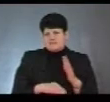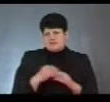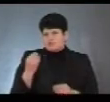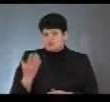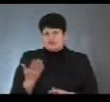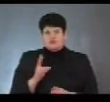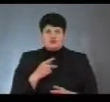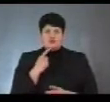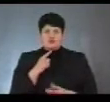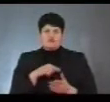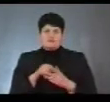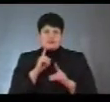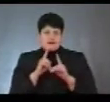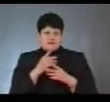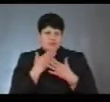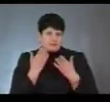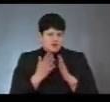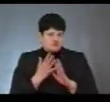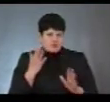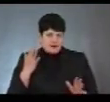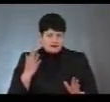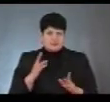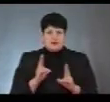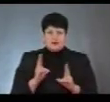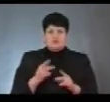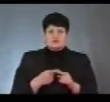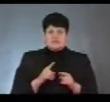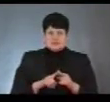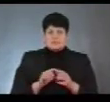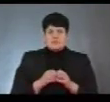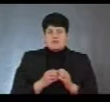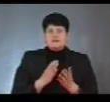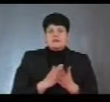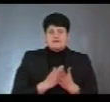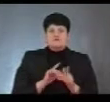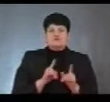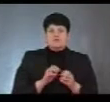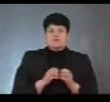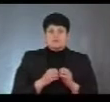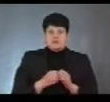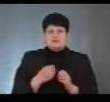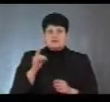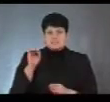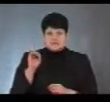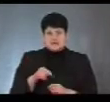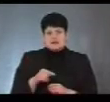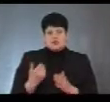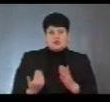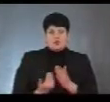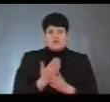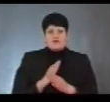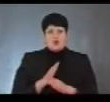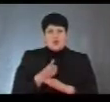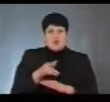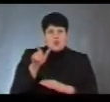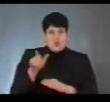хтось каже, що в міській раді немає черги, але для декого проблеми таки є. В чому проблема, знає наша нова гостя, яка